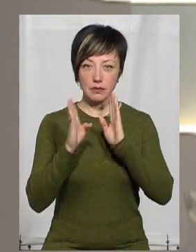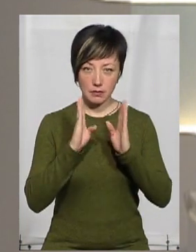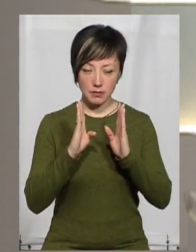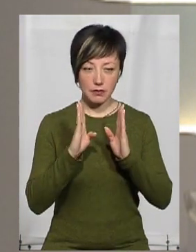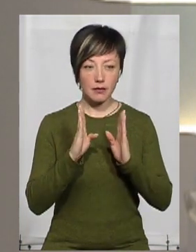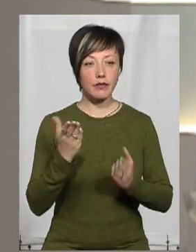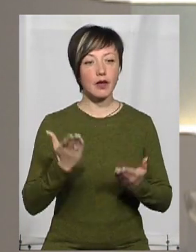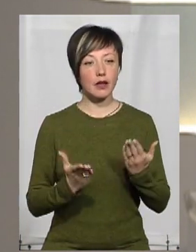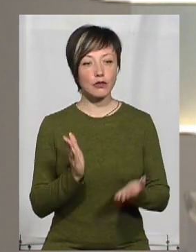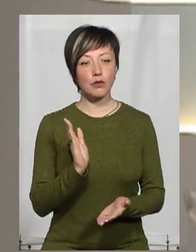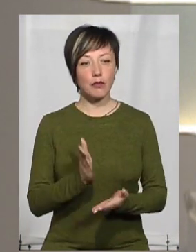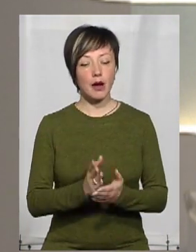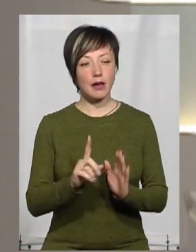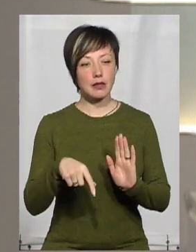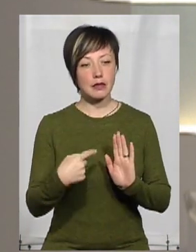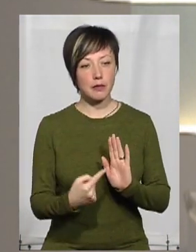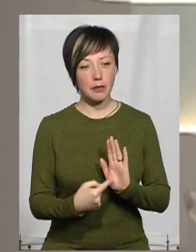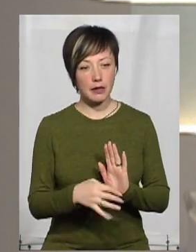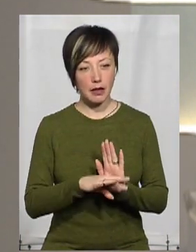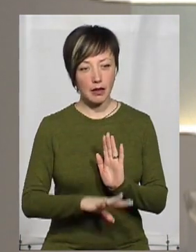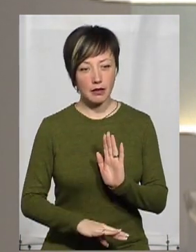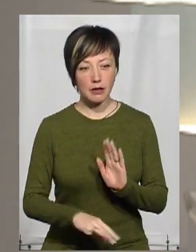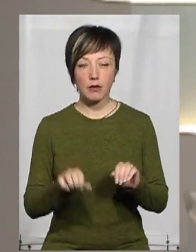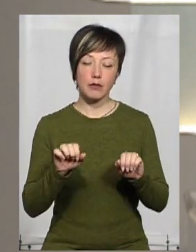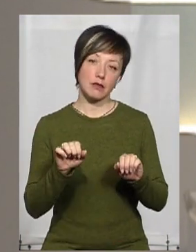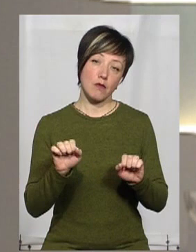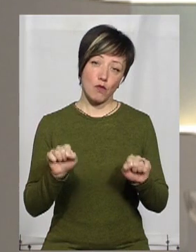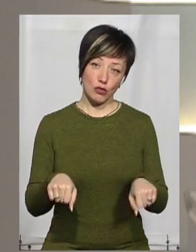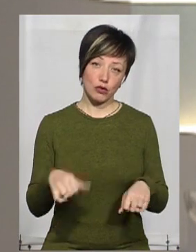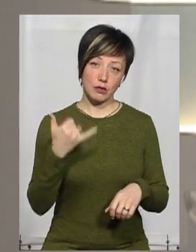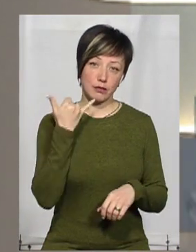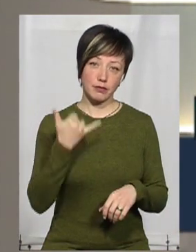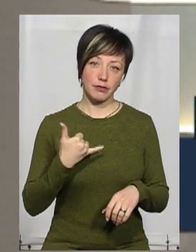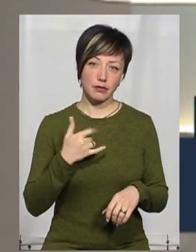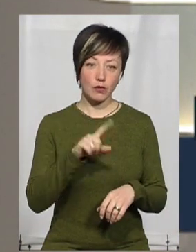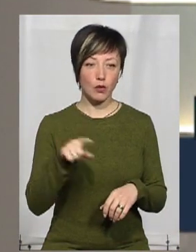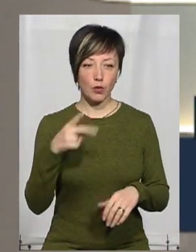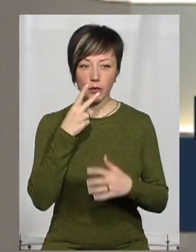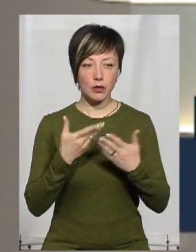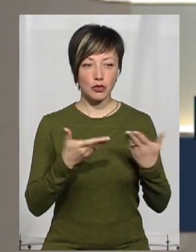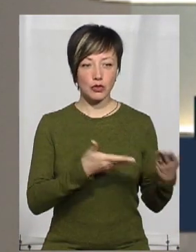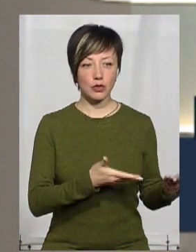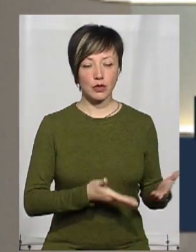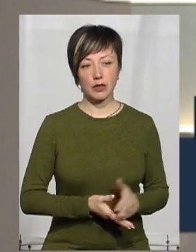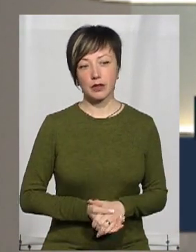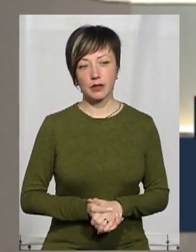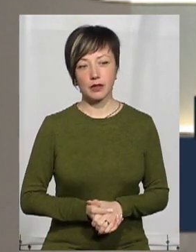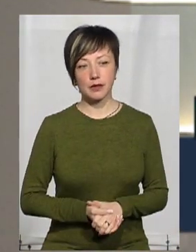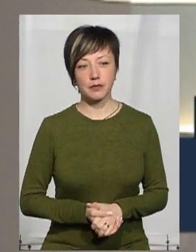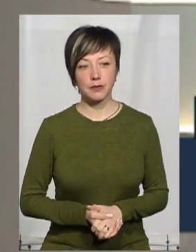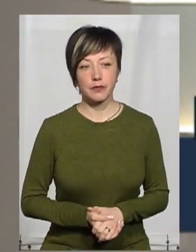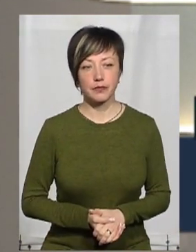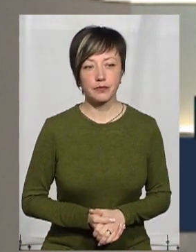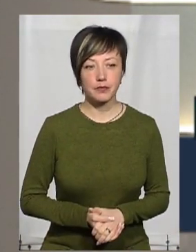Якщо маєте запитання, можете телефонувати за номером студійного телефона, який ви бачите на